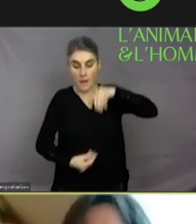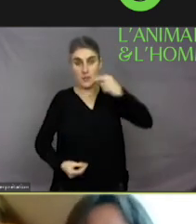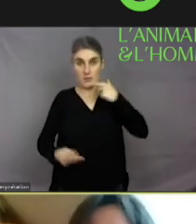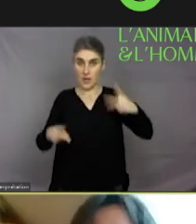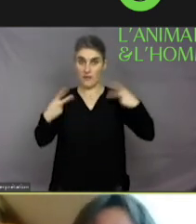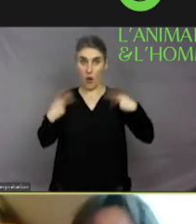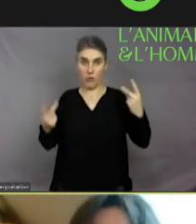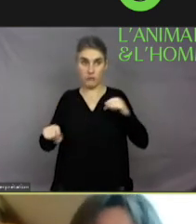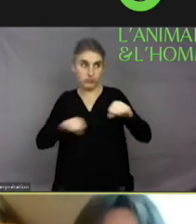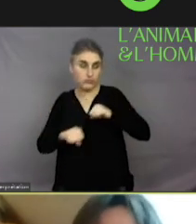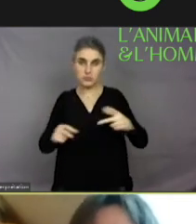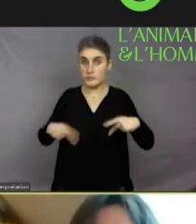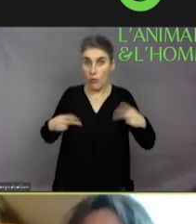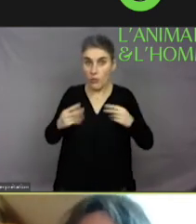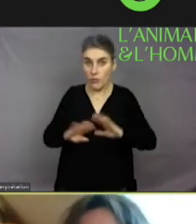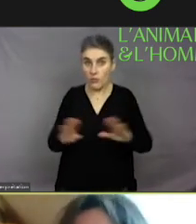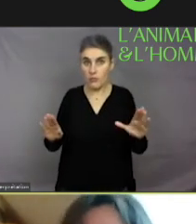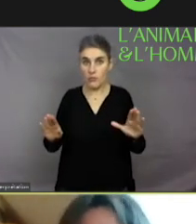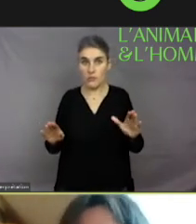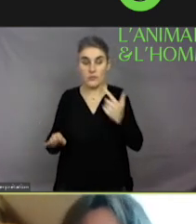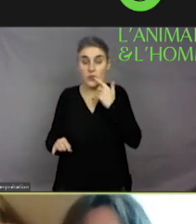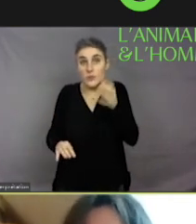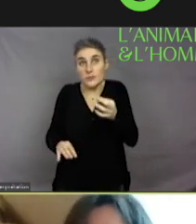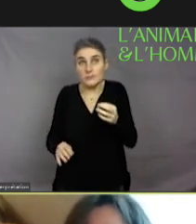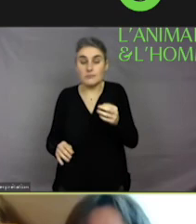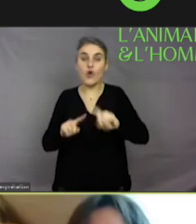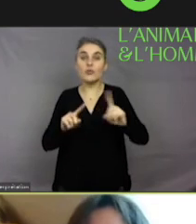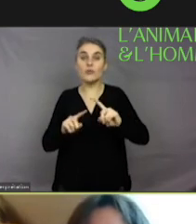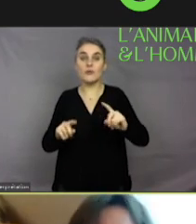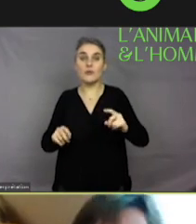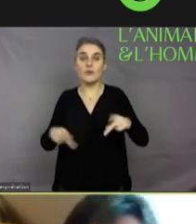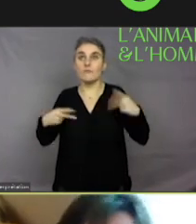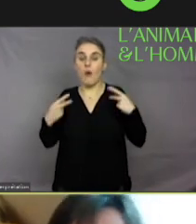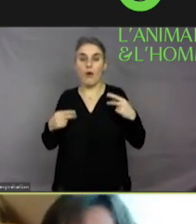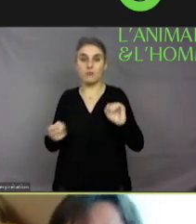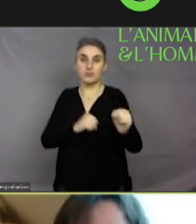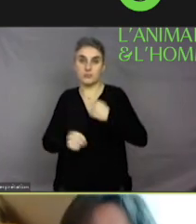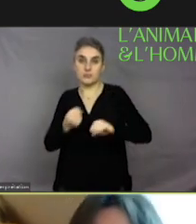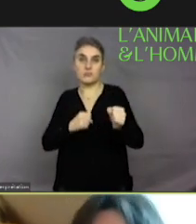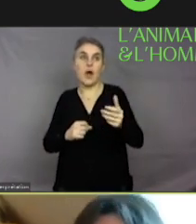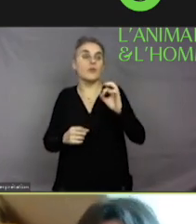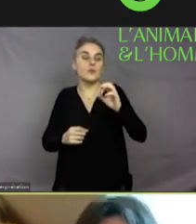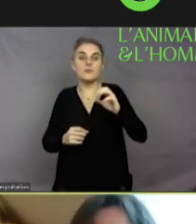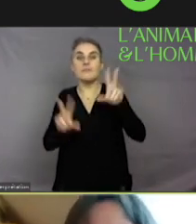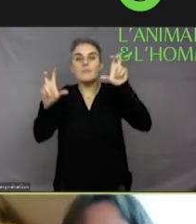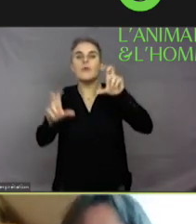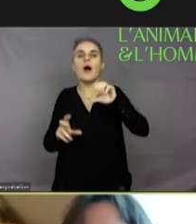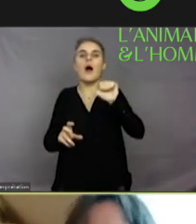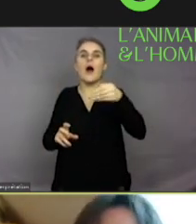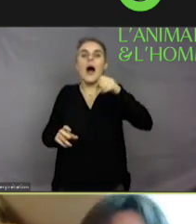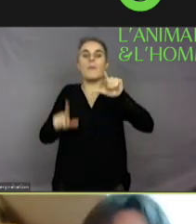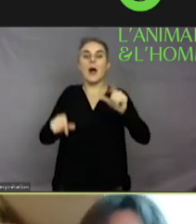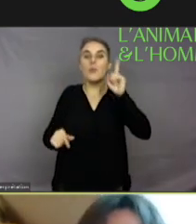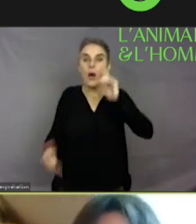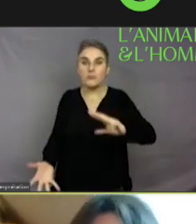vie, ce qui bouge. Donc, tout ce qui bouge a potentiellement une âme puisque une possibilité d'évoluer, d'avancer. Alors maintenant,